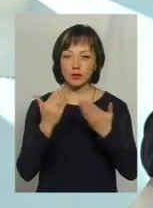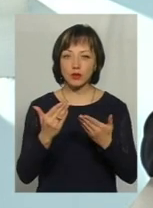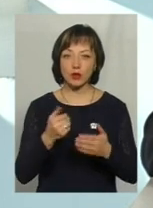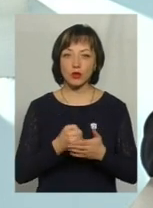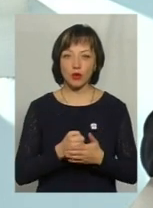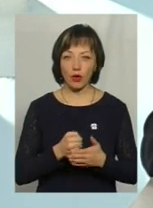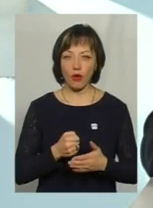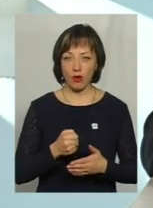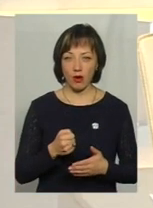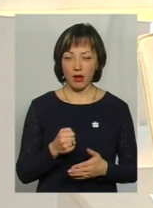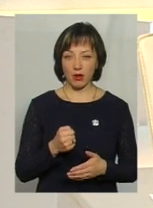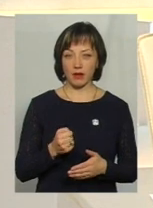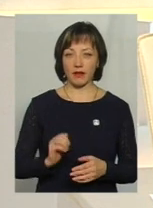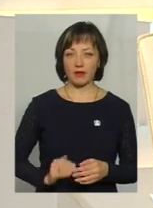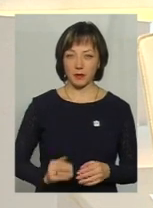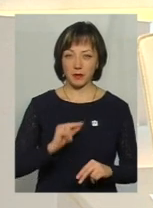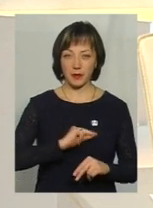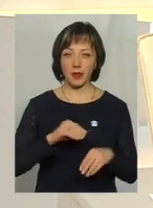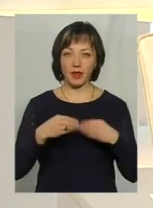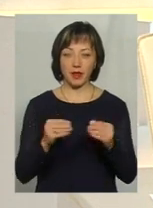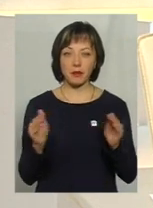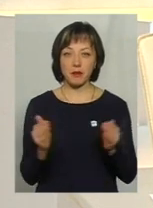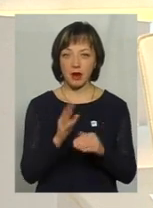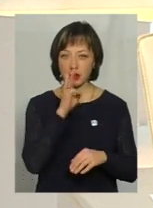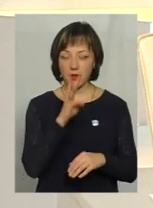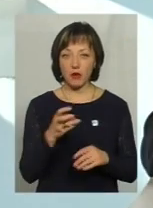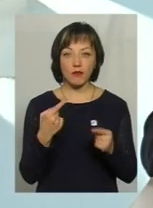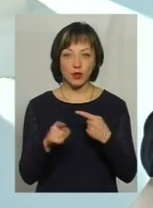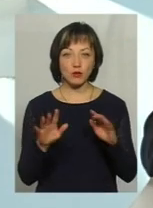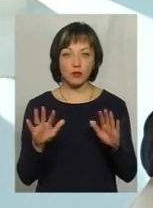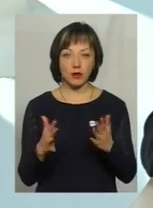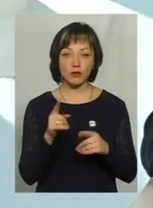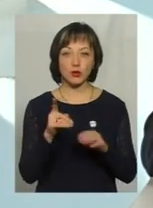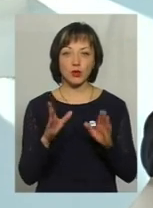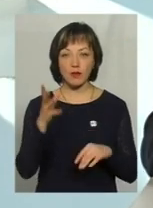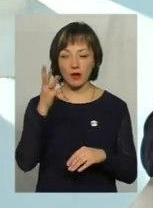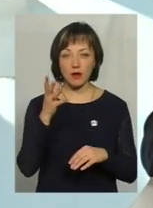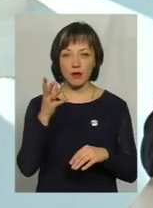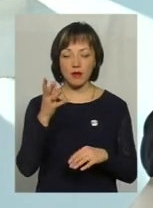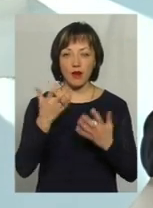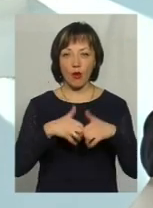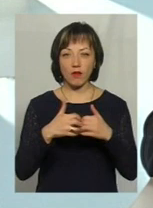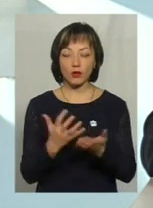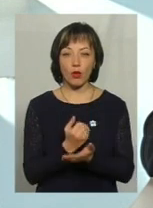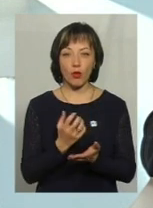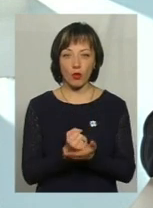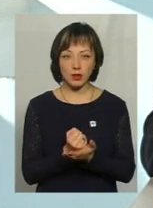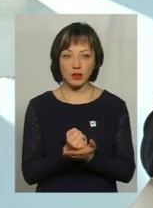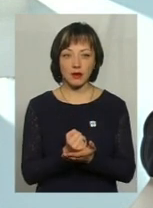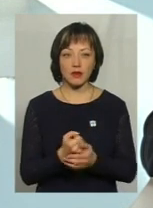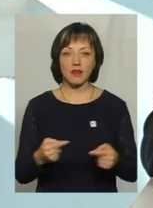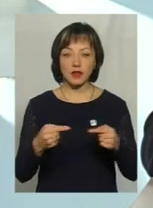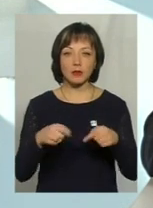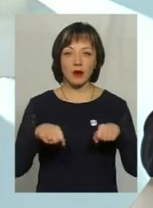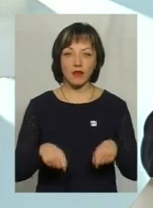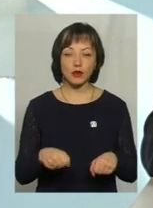і роботодавця їй дасть ту мінімальну заробітну плату. Бо в іншому випадку їй будуть враховувати доходи при визначенні права